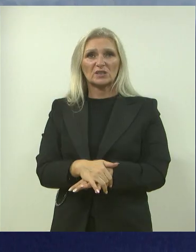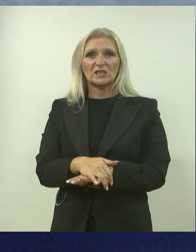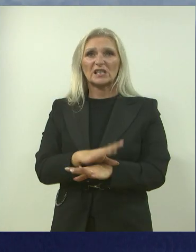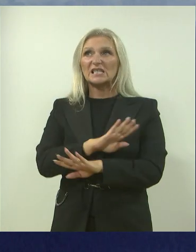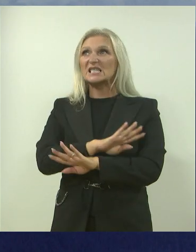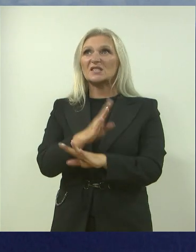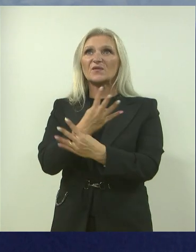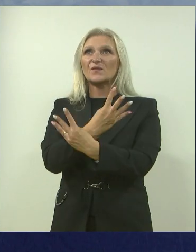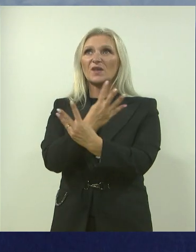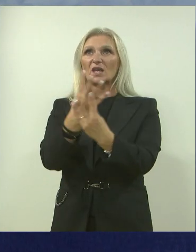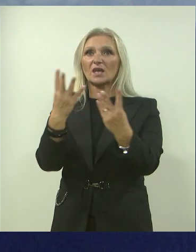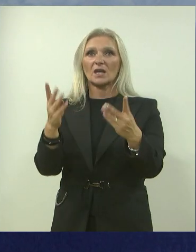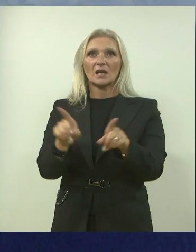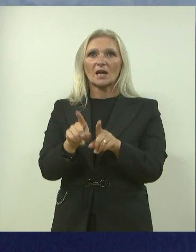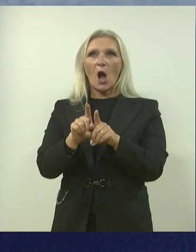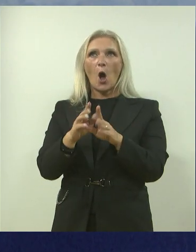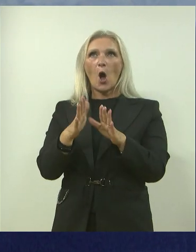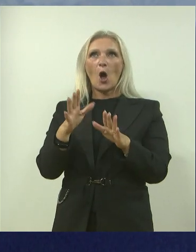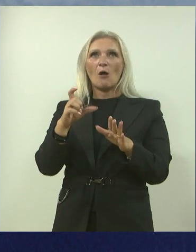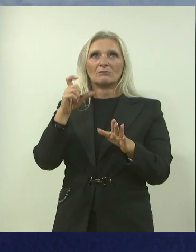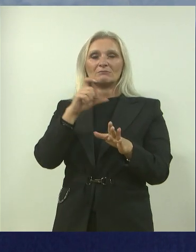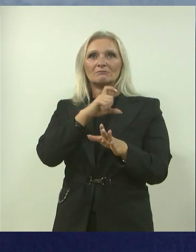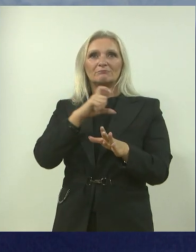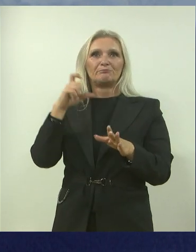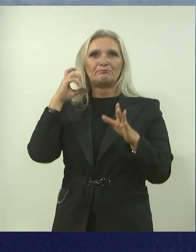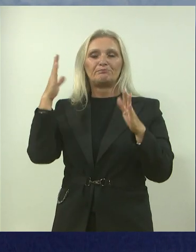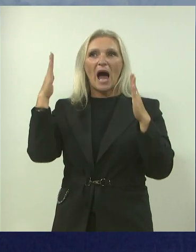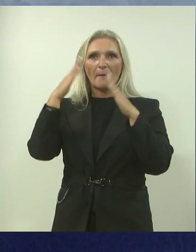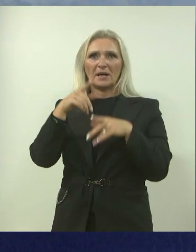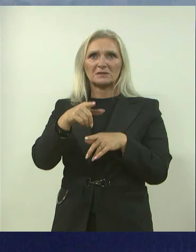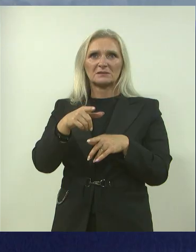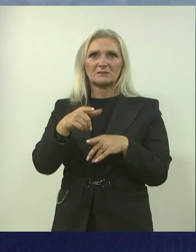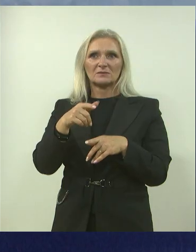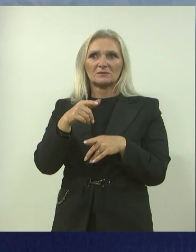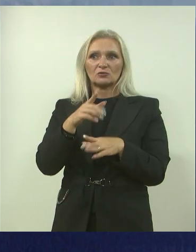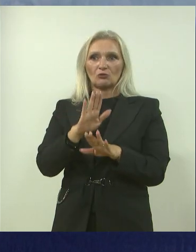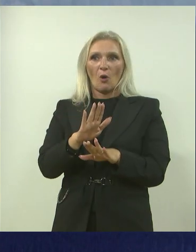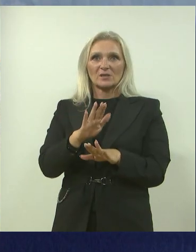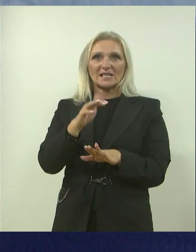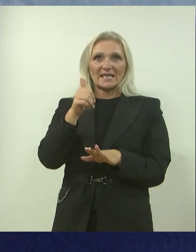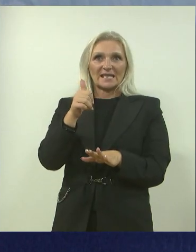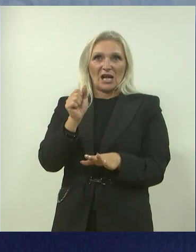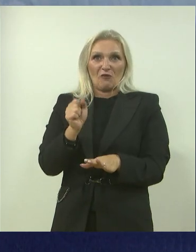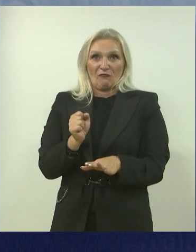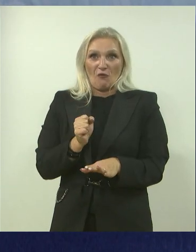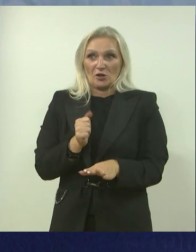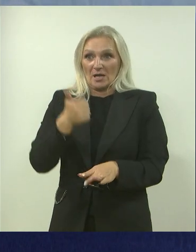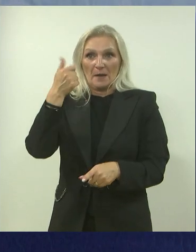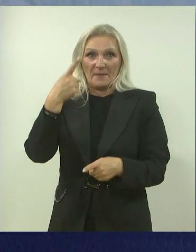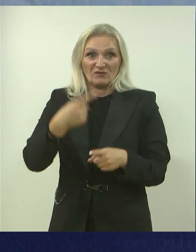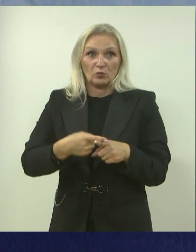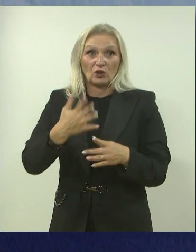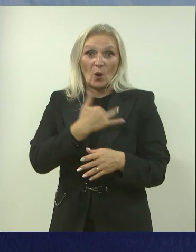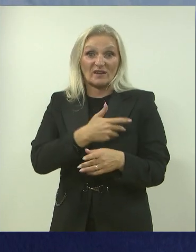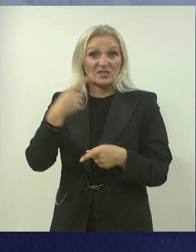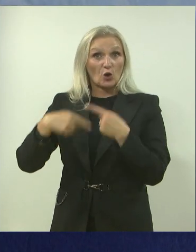kod da sam došao, ne znam, kod pape, doslovce za jednog vojnika, recimo u povijesti, ovaj prvi put, da se i kad, i u Hrvatskoj povijesti,